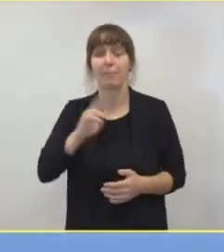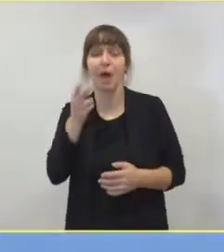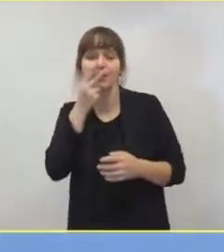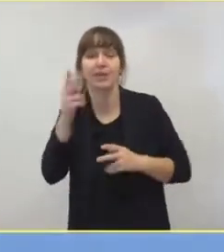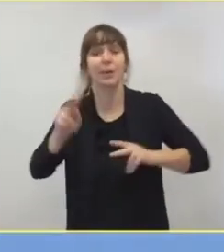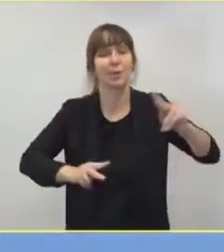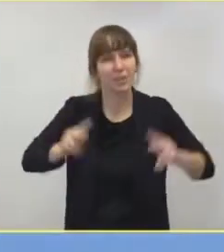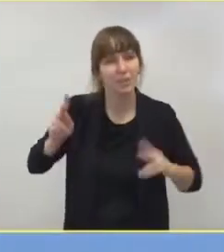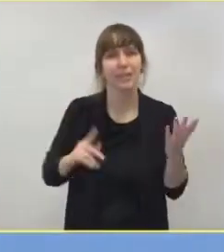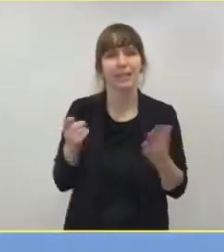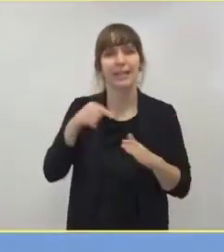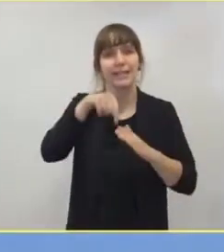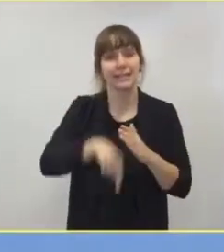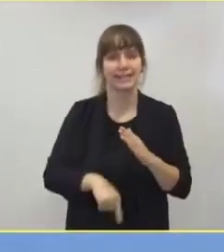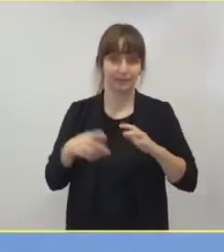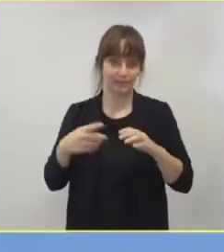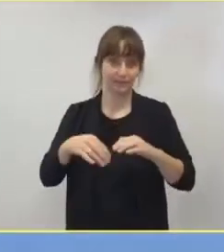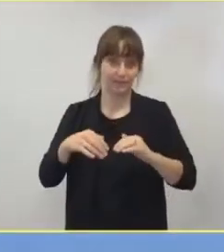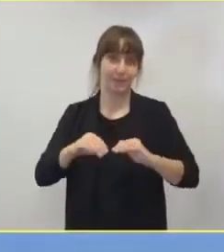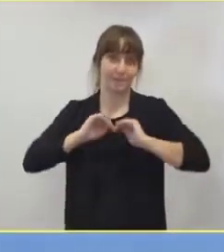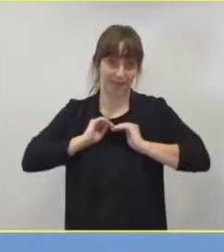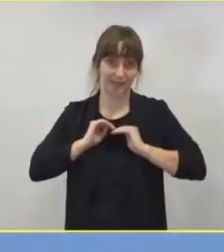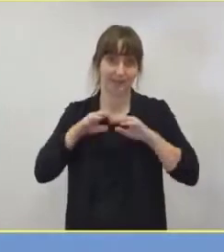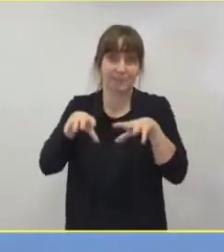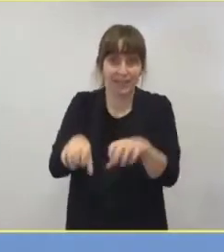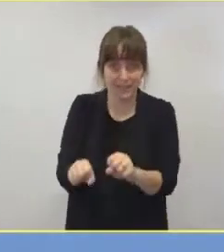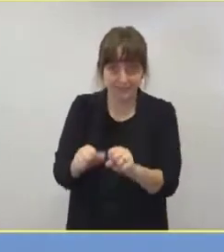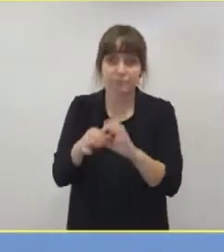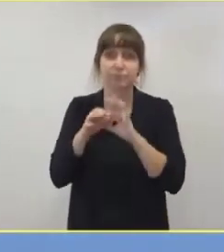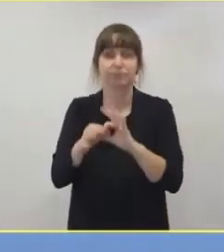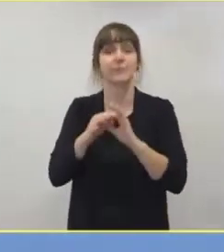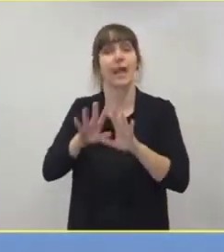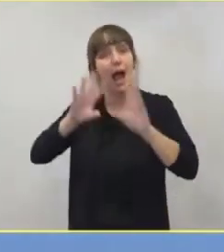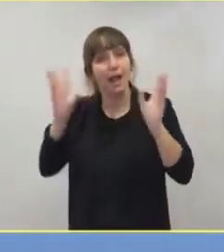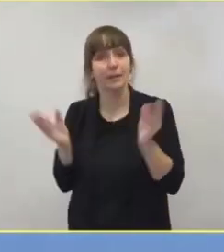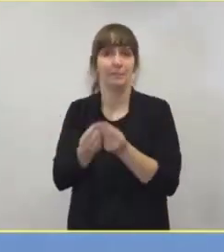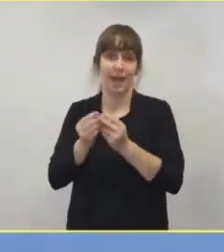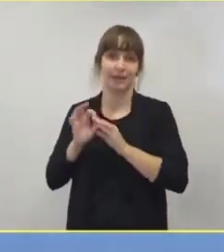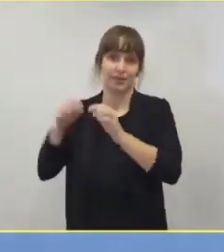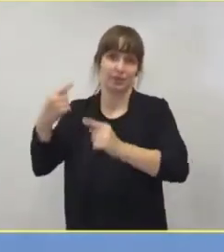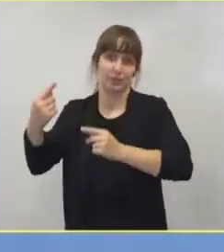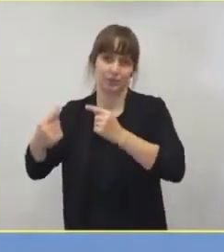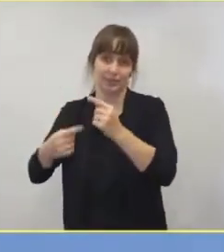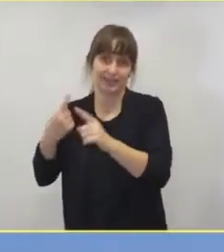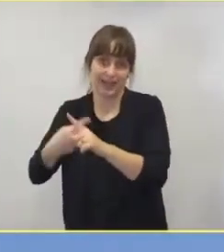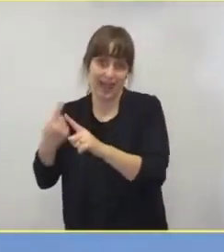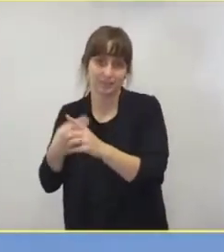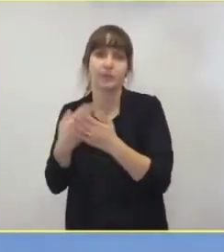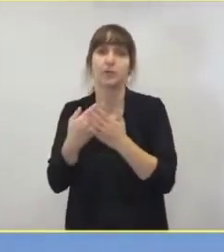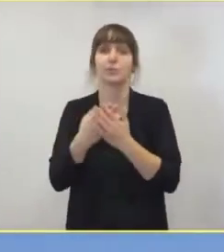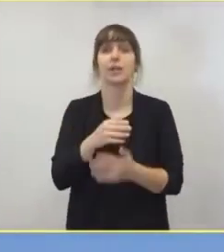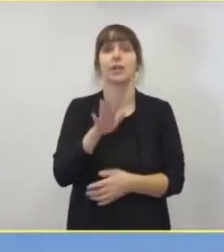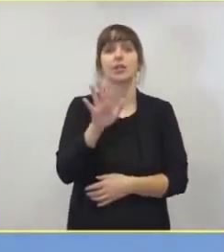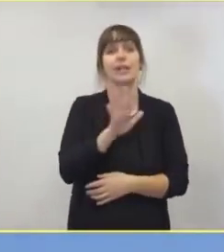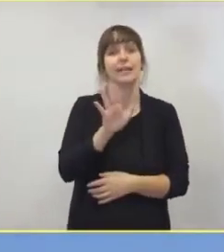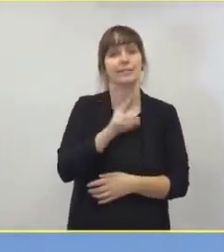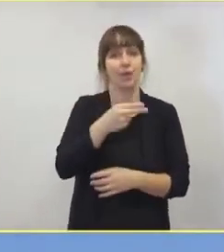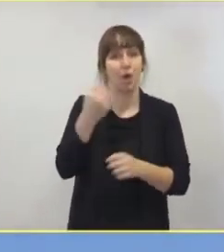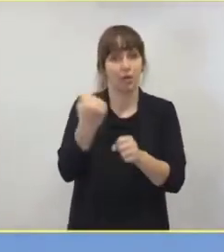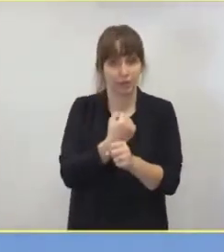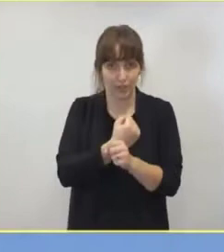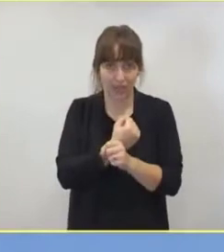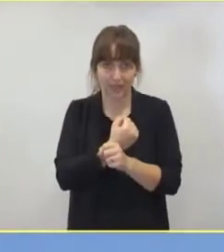von Intensivbetten parallel zu den allgemeinen Infektionszahlen. In Schleswig-Holstein sind 40,7 Prozent der